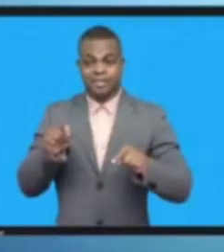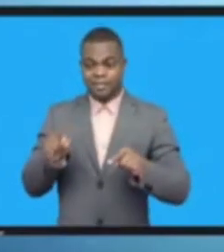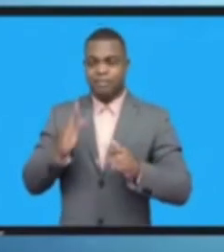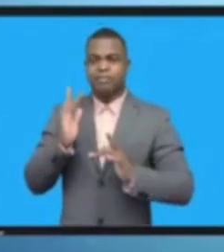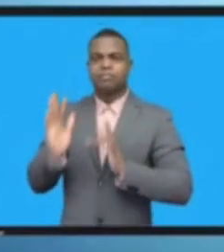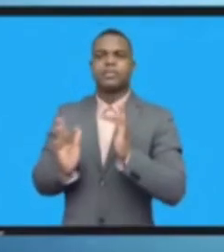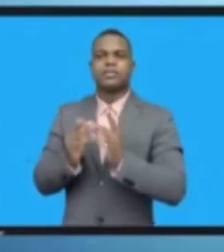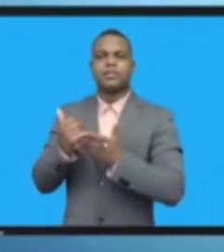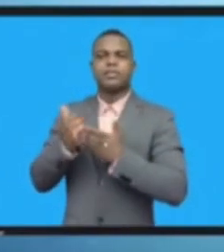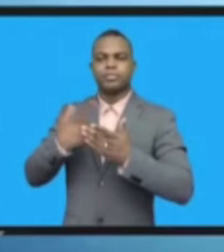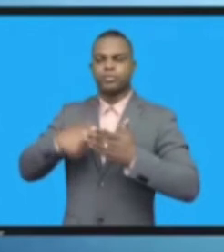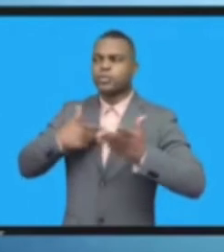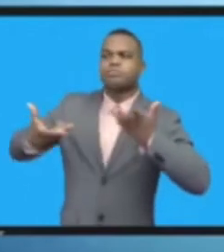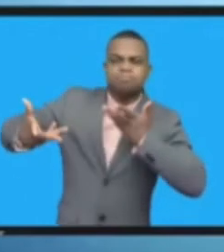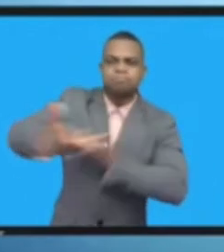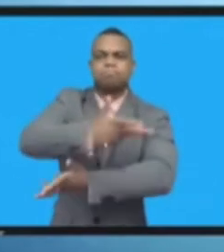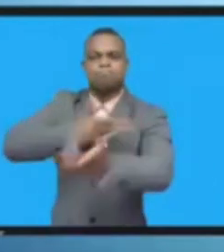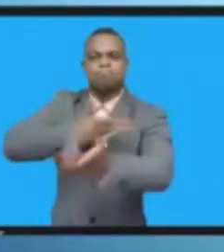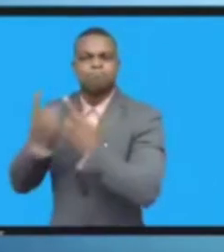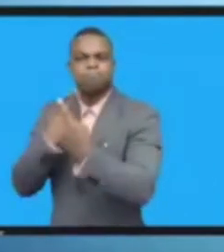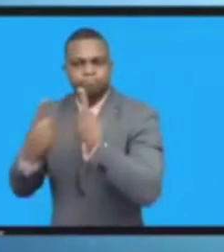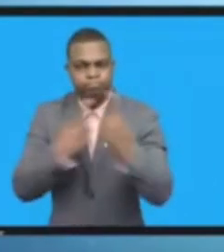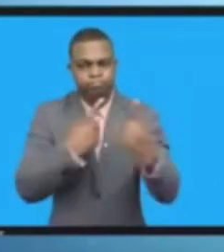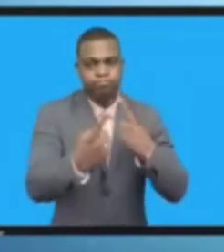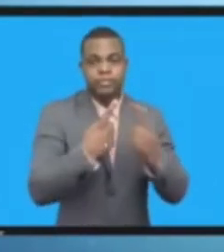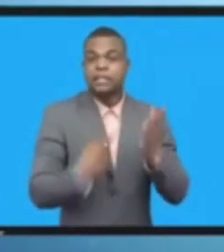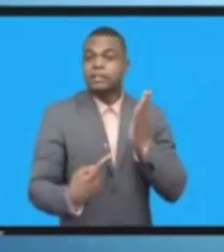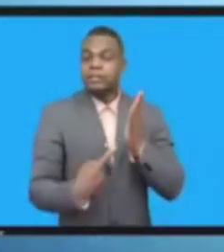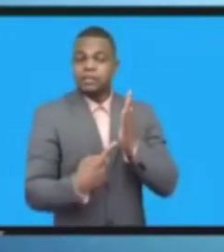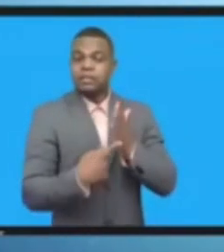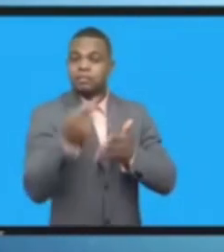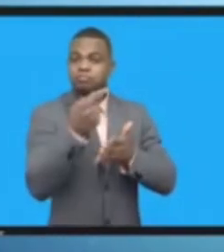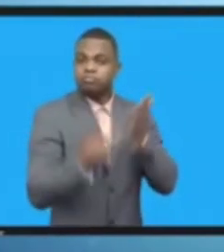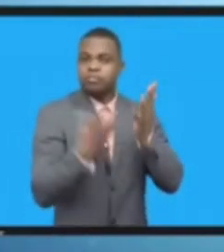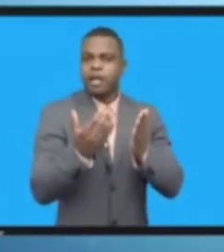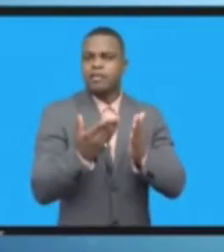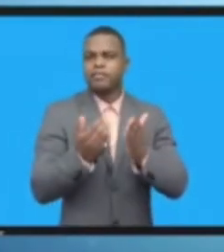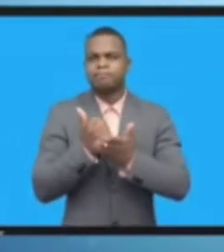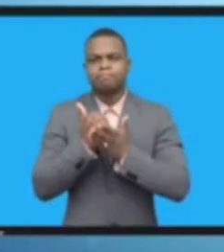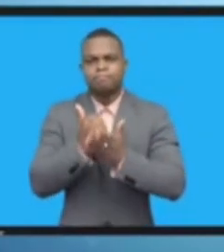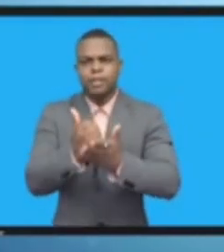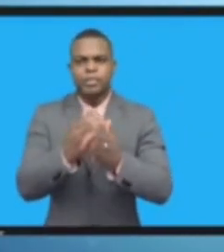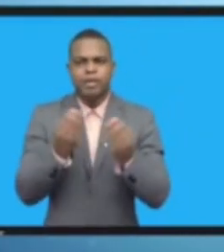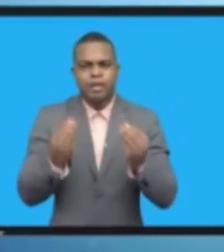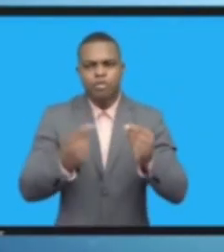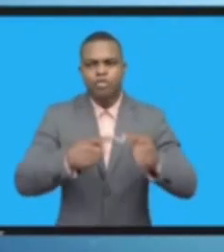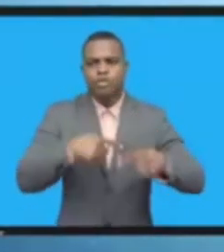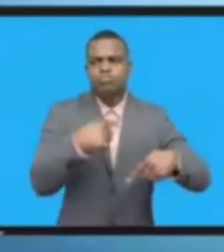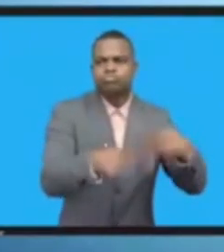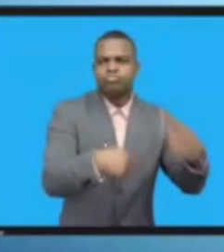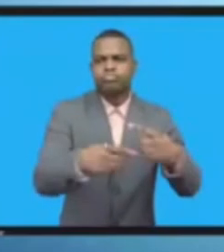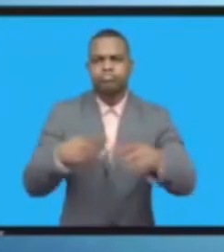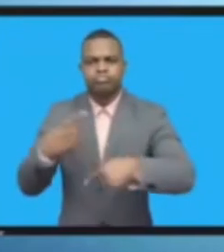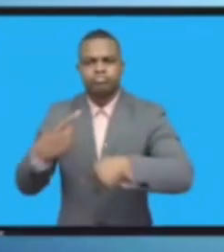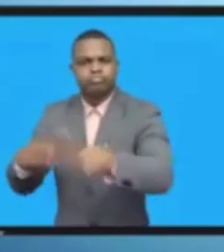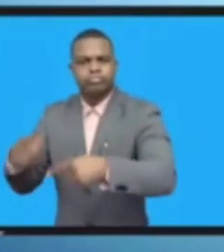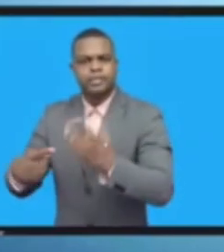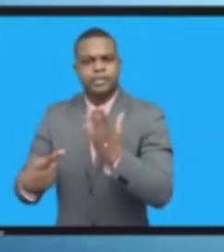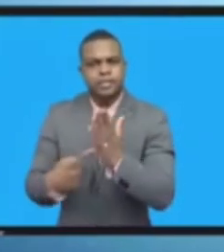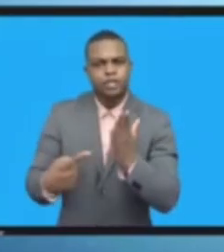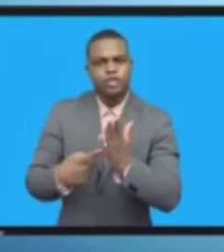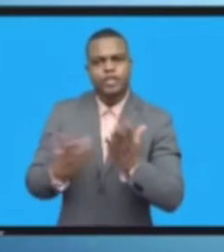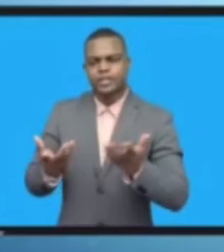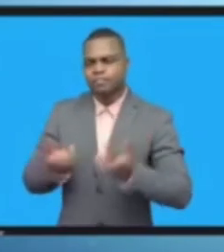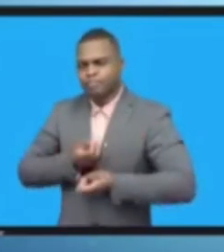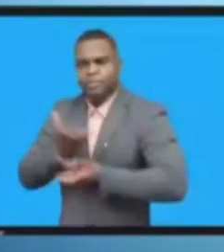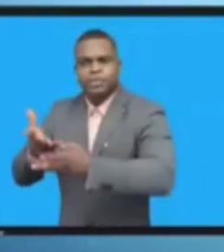لكفالة التشغيل البيني فكلما تتوجهون على الخط سوف تجدون